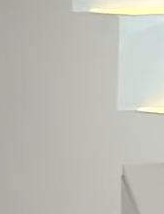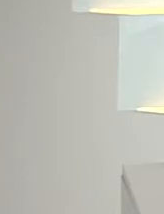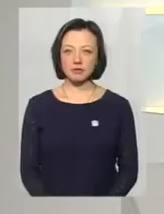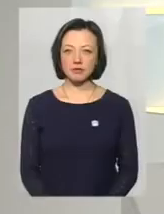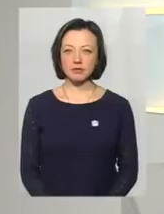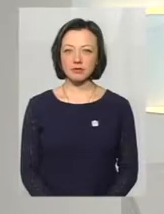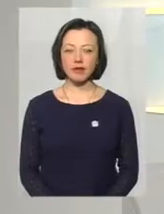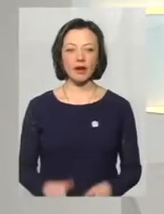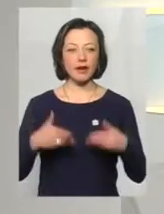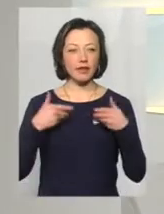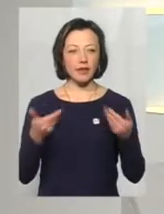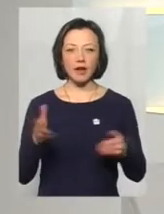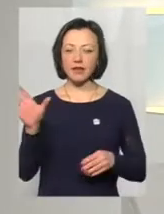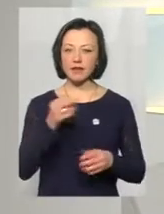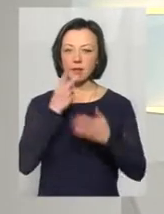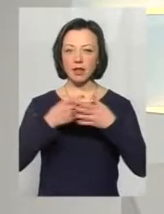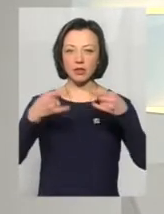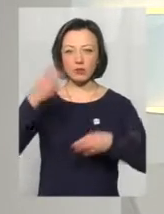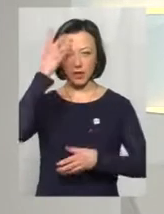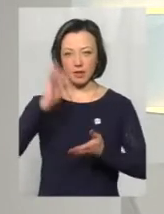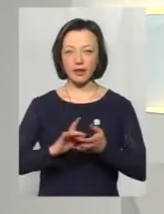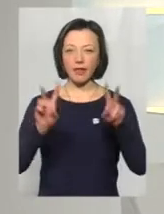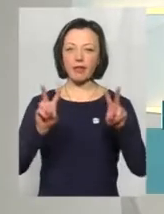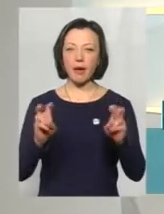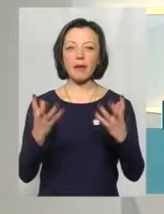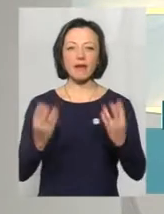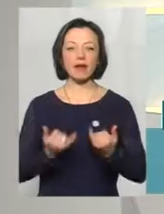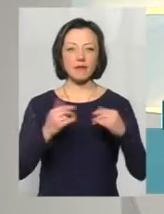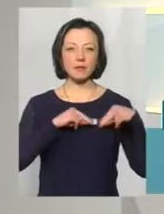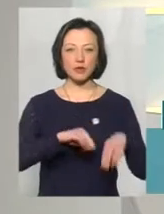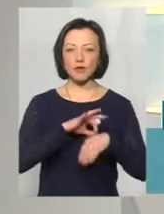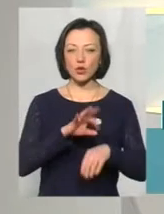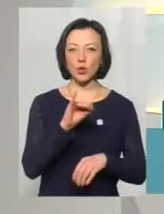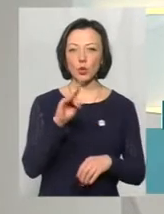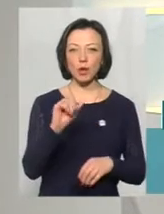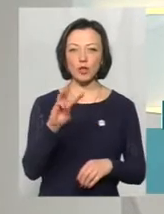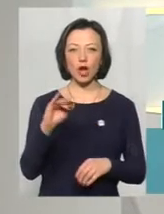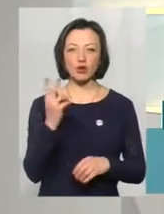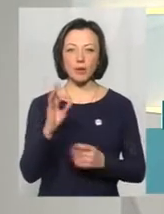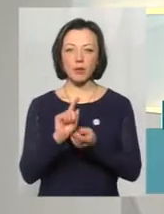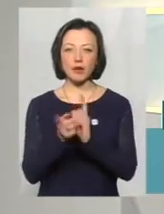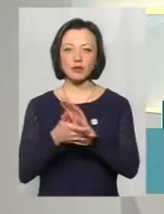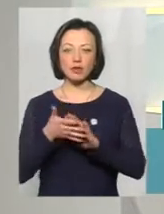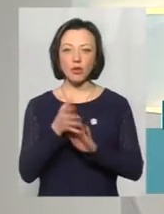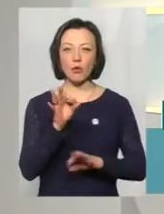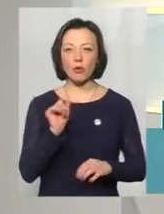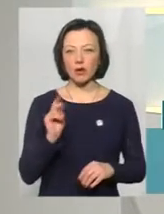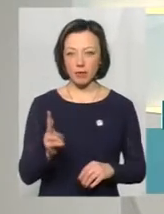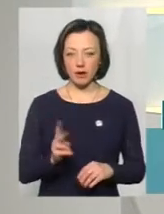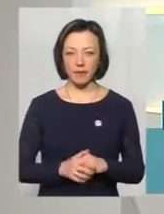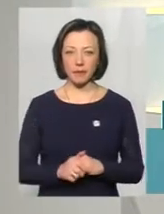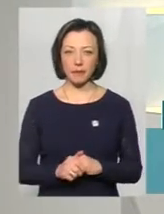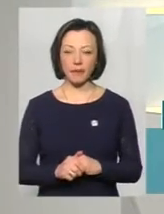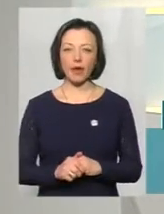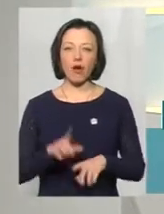Мої вітання усім телеглядачам Поділляцентр. ефірі тема дня. Сьогодні для вас у студії працює ведуча Юна Мітрашко, переклад на мову жестів Ольга